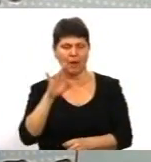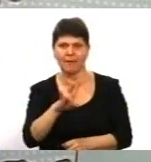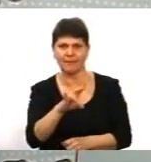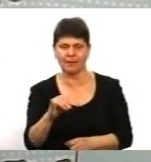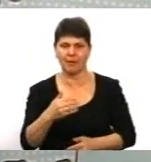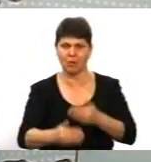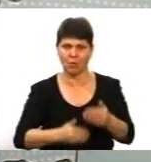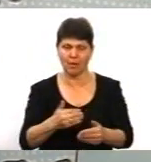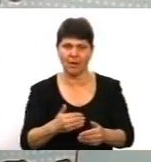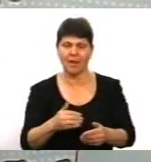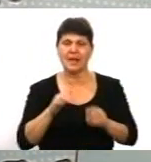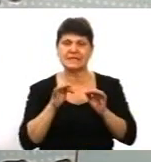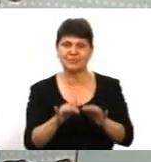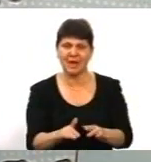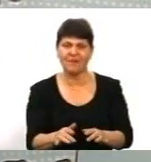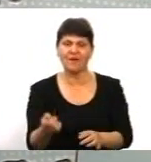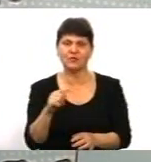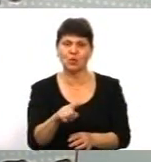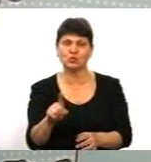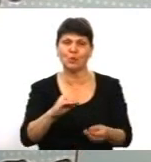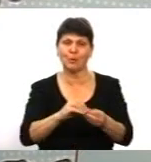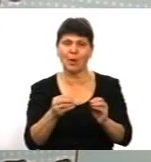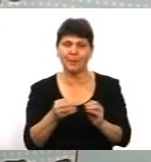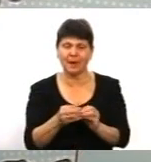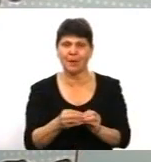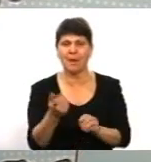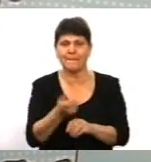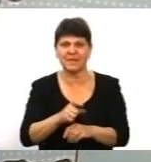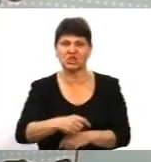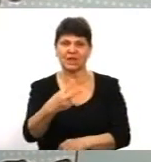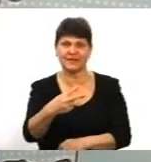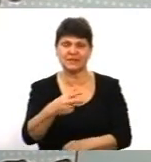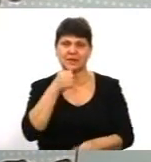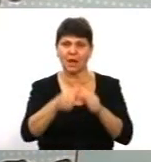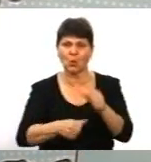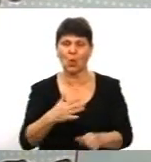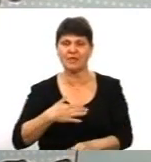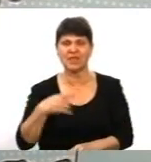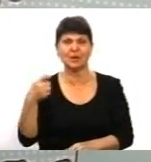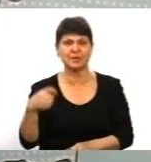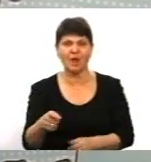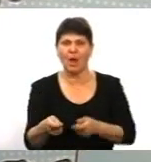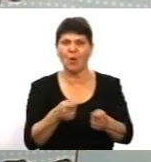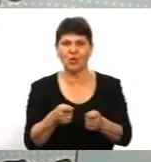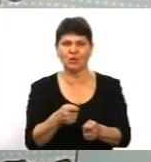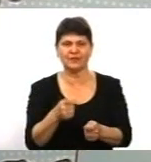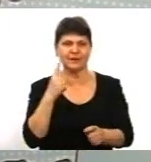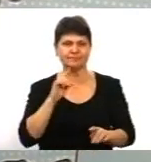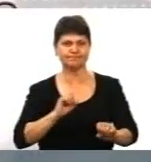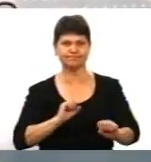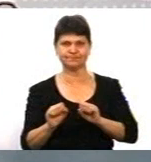що проблема полягає в тому, що більше 20 років наші президенти і уряди не наважувалися на